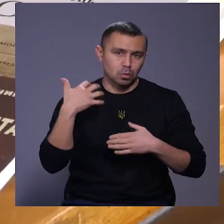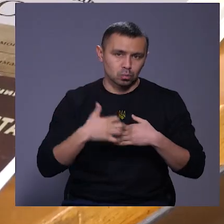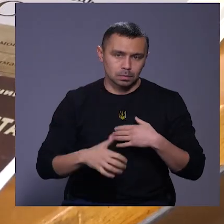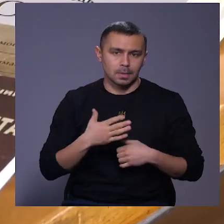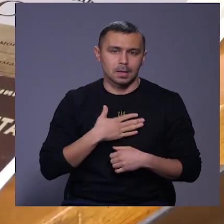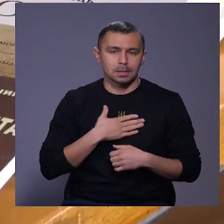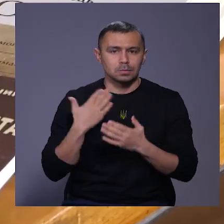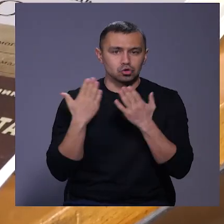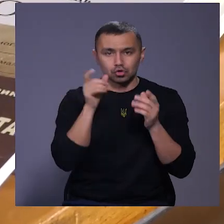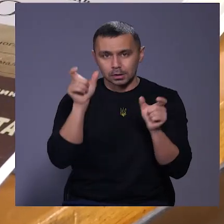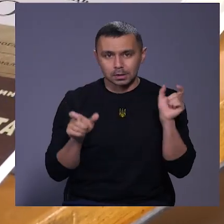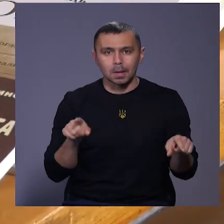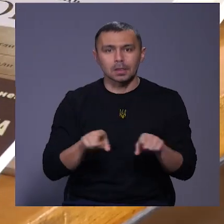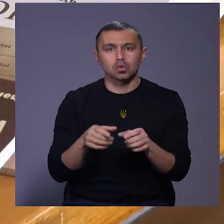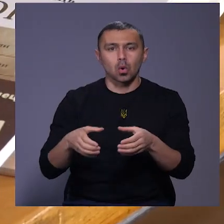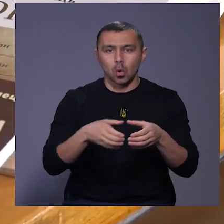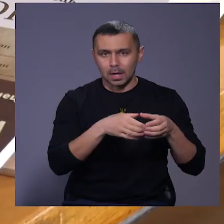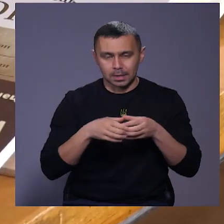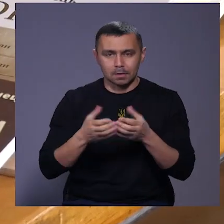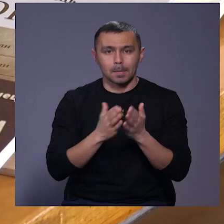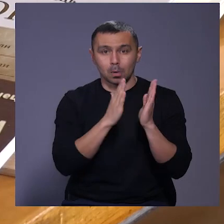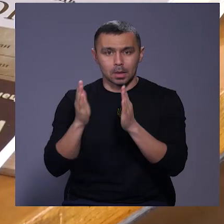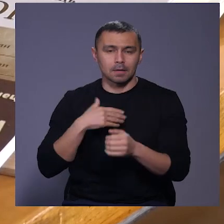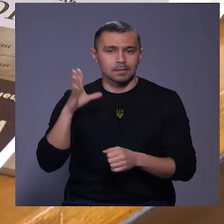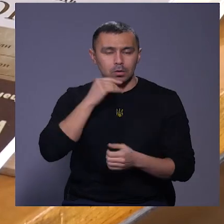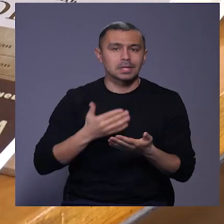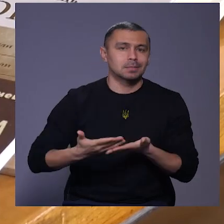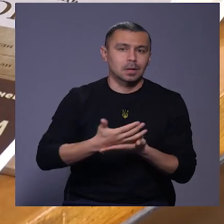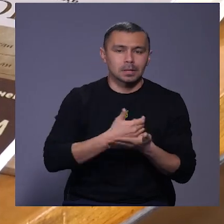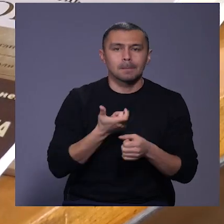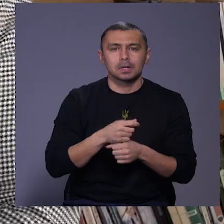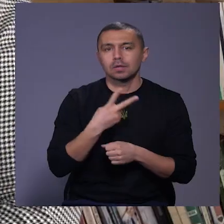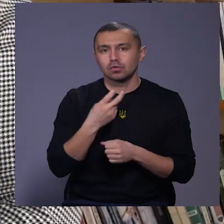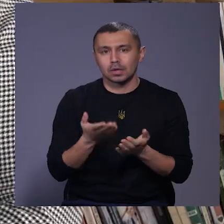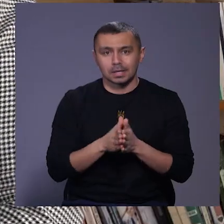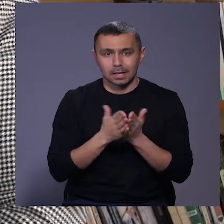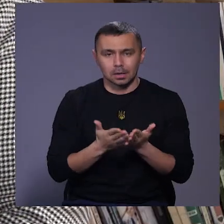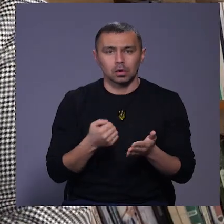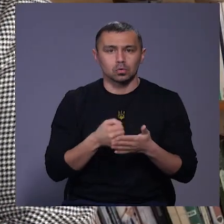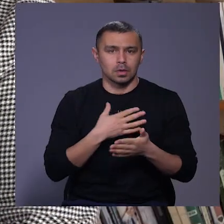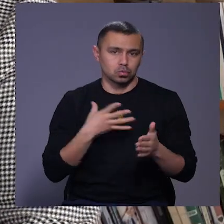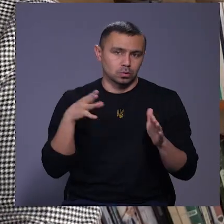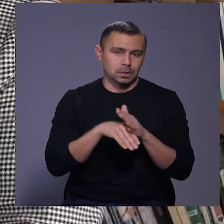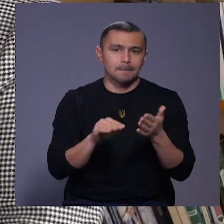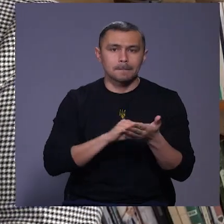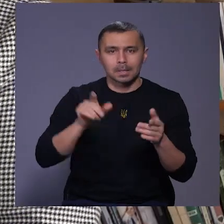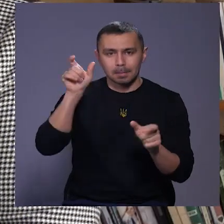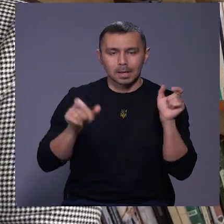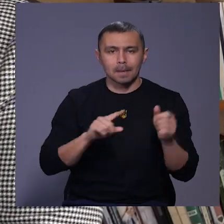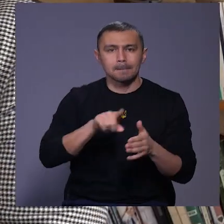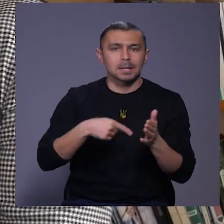нашим читачам, а також колективу бібліотеки, нам вдалося назбирати також більше 200 книг. До нас долучилися письменники міста